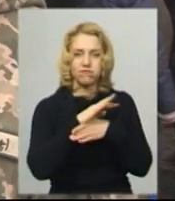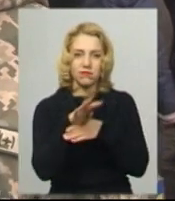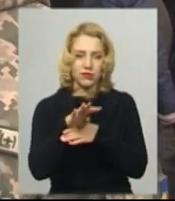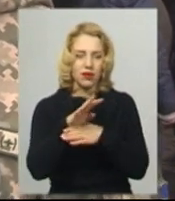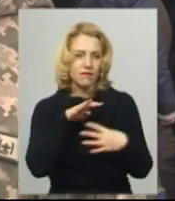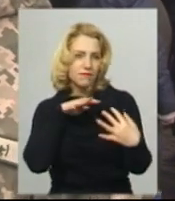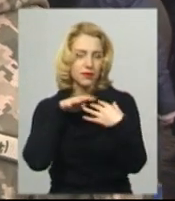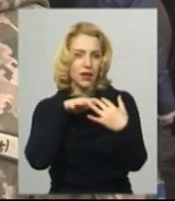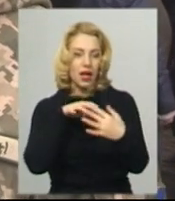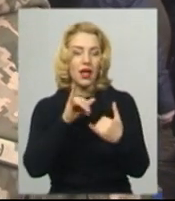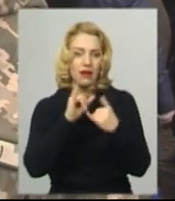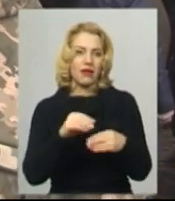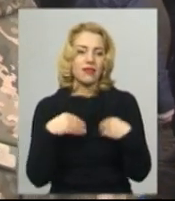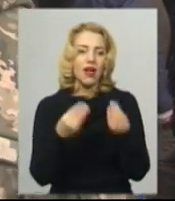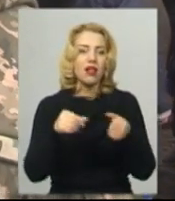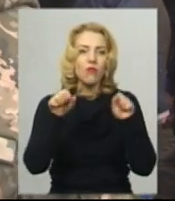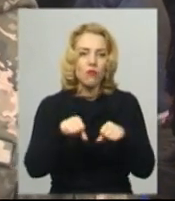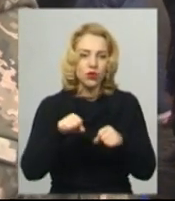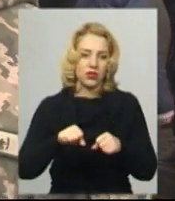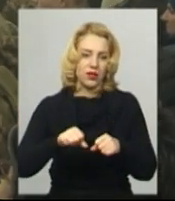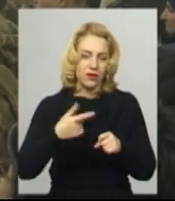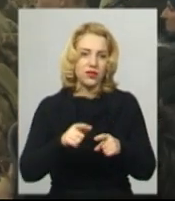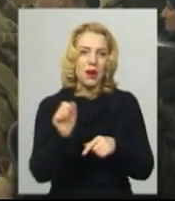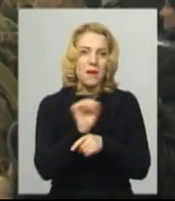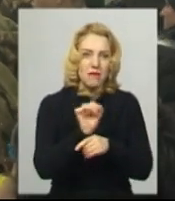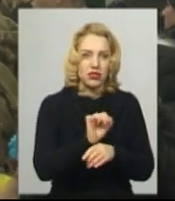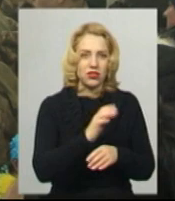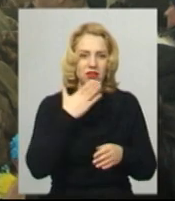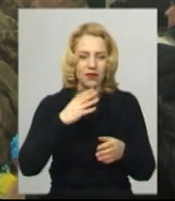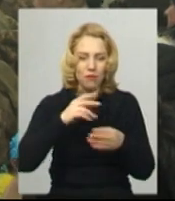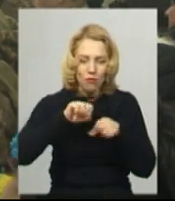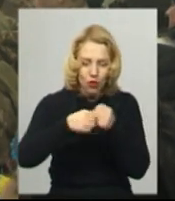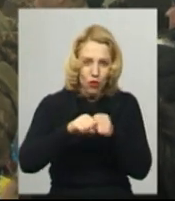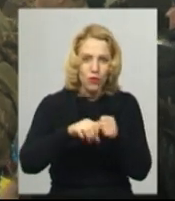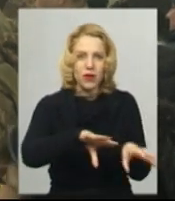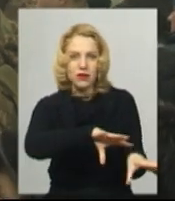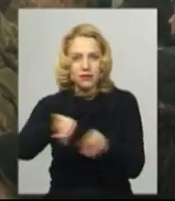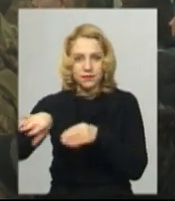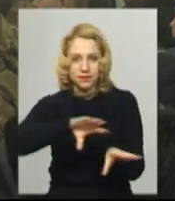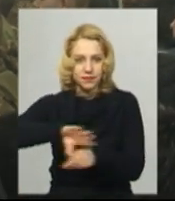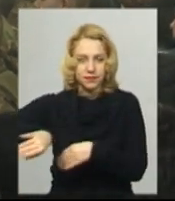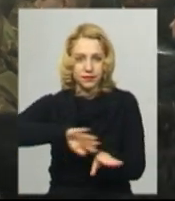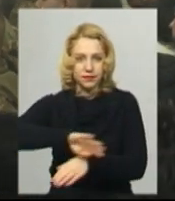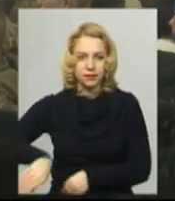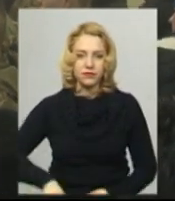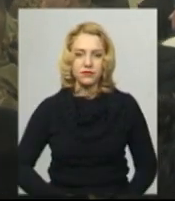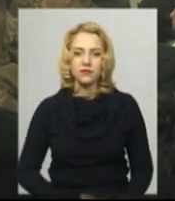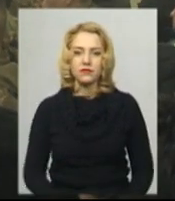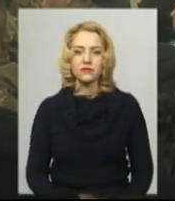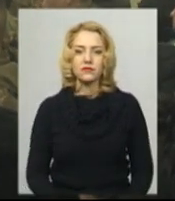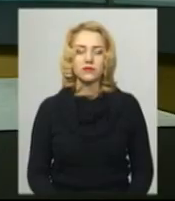Вони дали можливість витягти поламанну техніку, плюс допоміг трохи туман. Тетяна Ворожцова, Іван Мовчан. Новини на Суспільному. Хмельниччина.